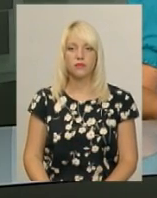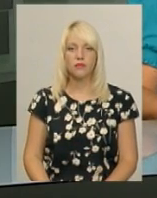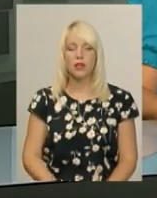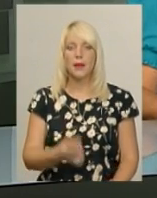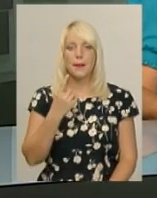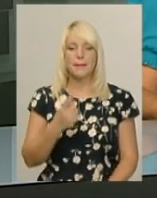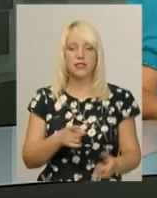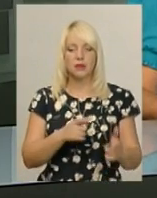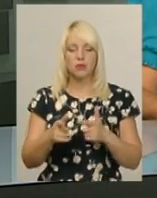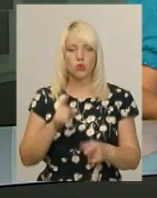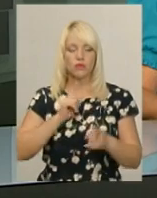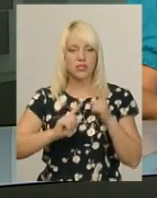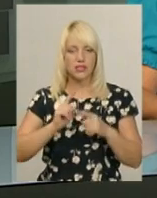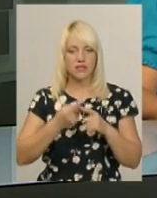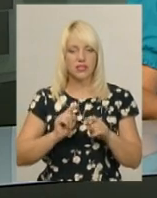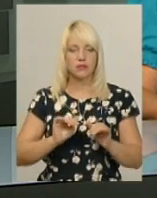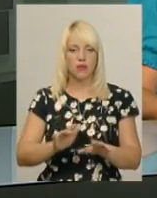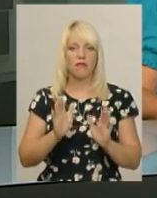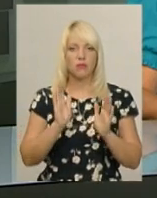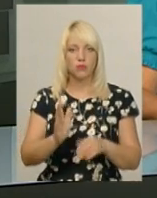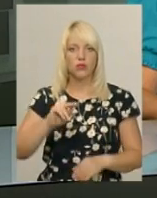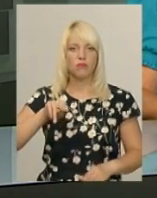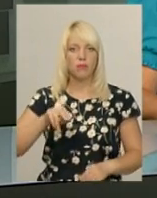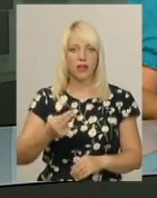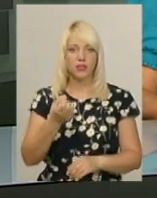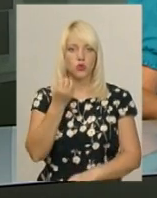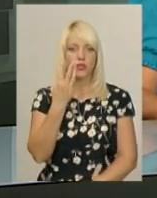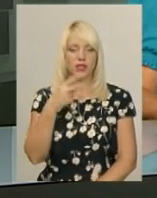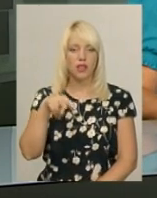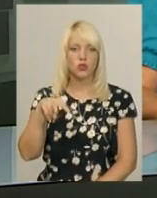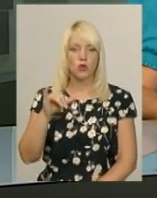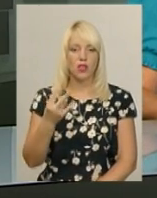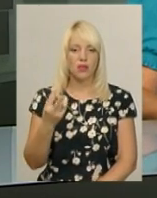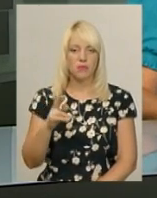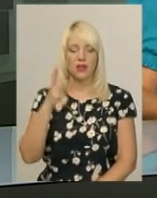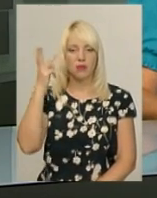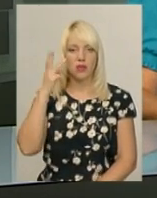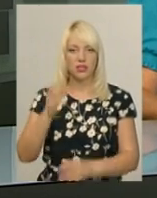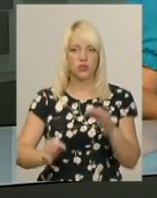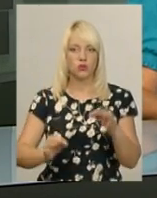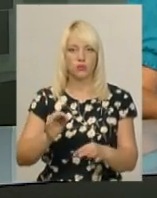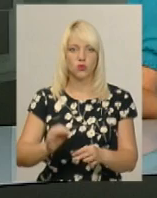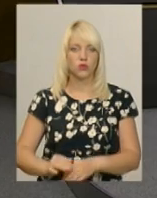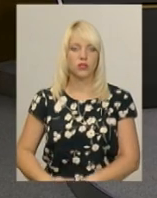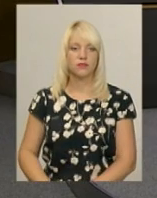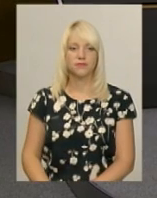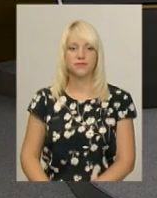Перше підготовче засідання в цій справі відбудеться у п'ятницю, 13 липня, у Хмельницькому міськрайонному суді.